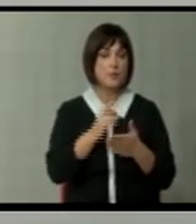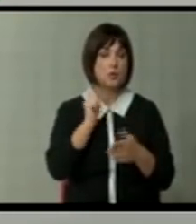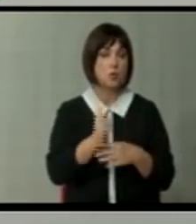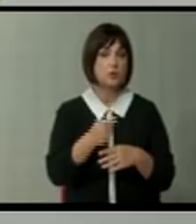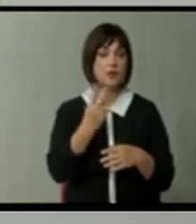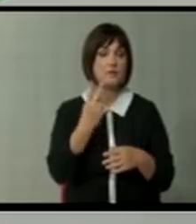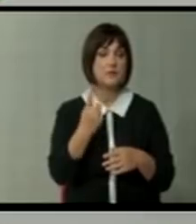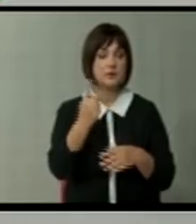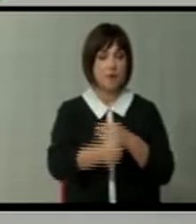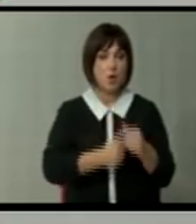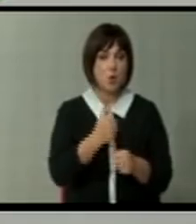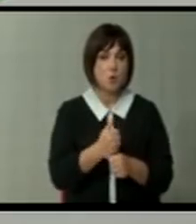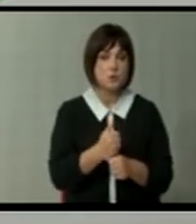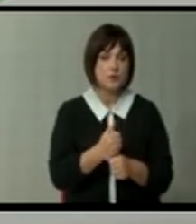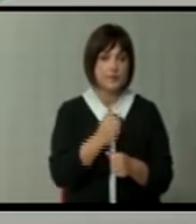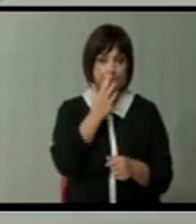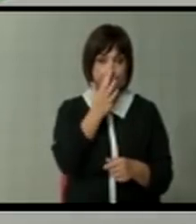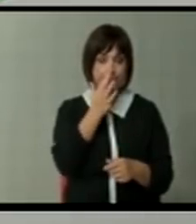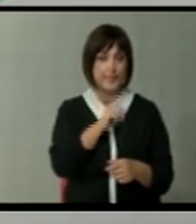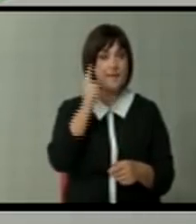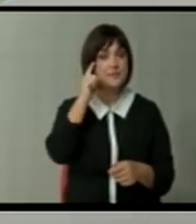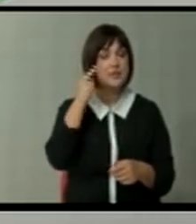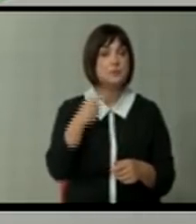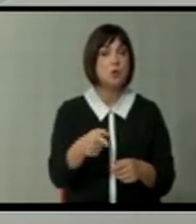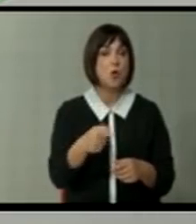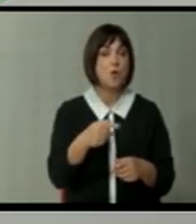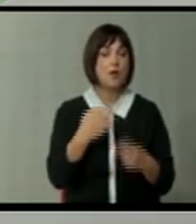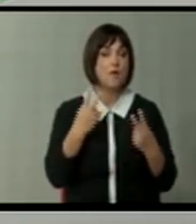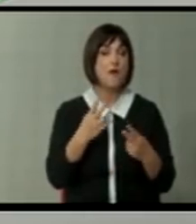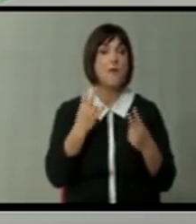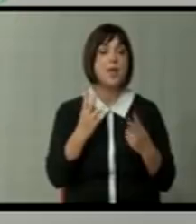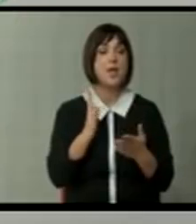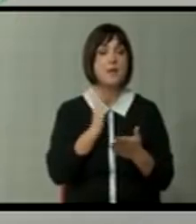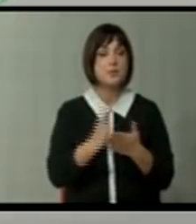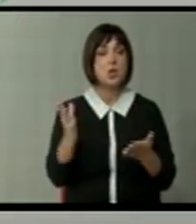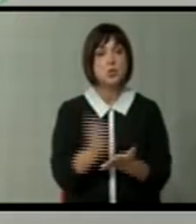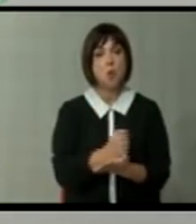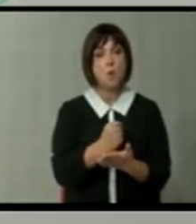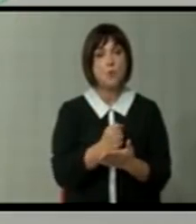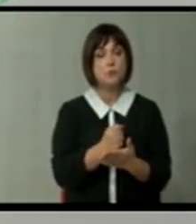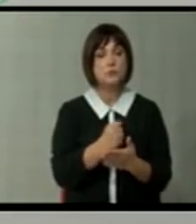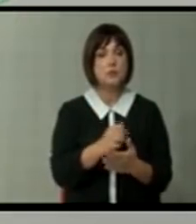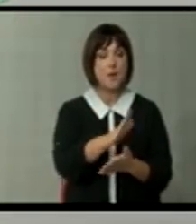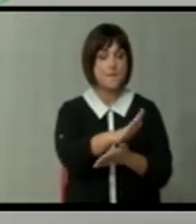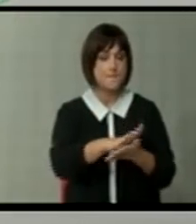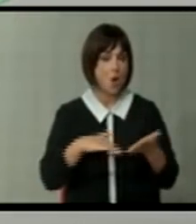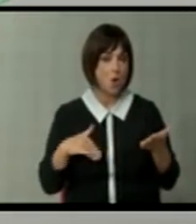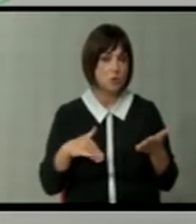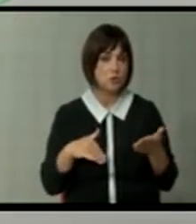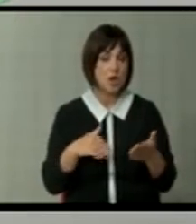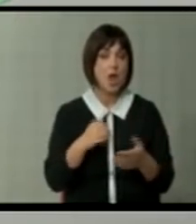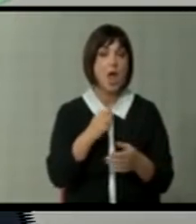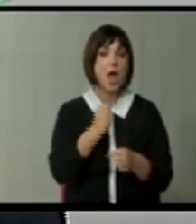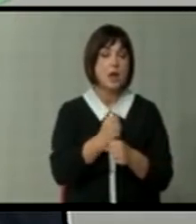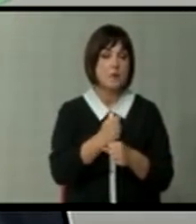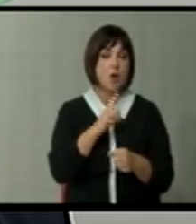21 година. Не мислам дека тоа ја ја пресудно, знаше и бифно да добијаме старт, а работа и на